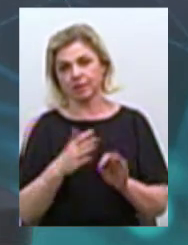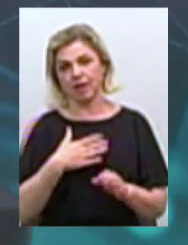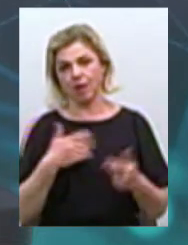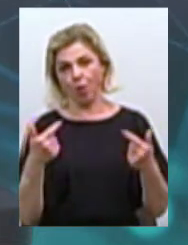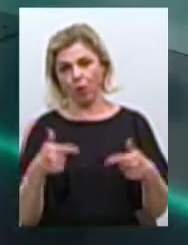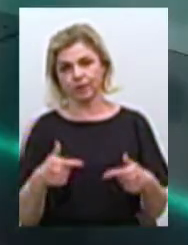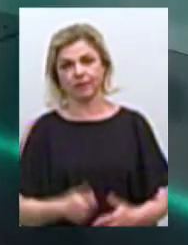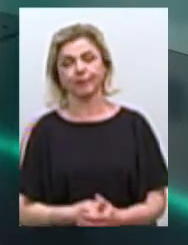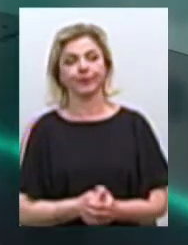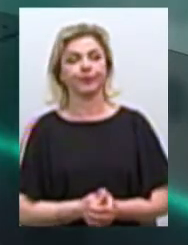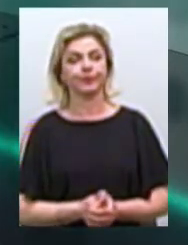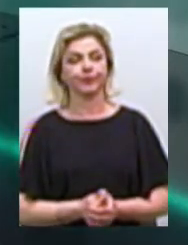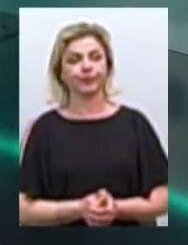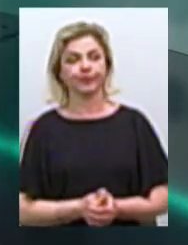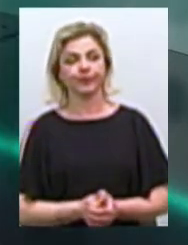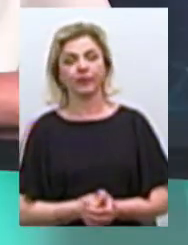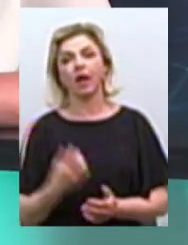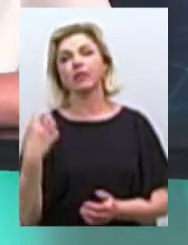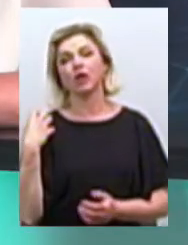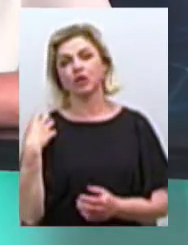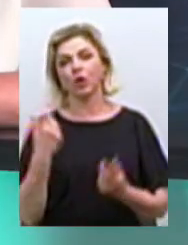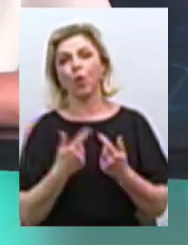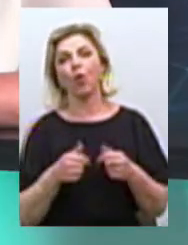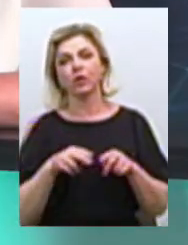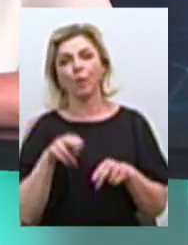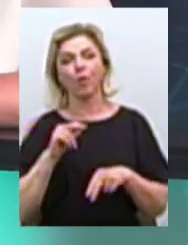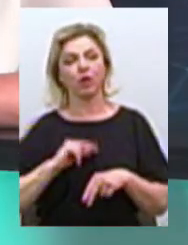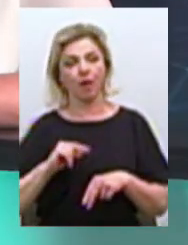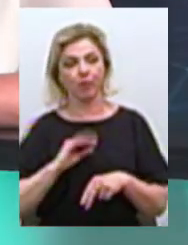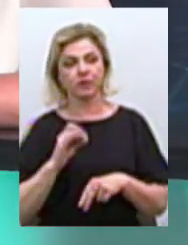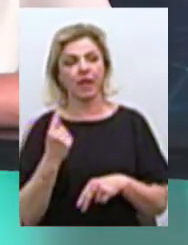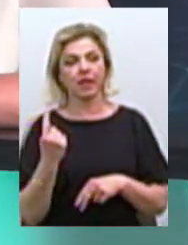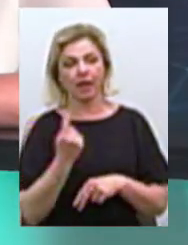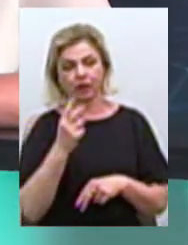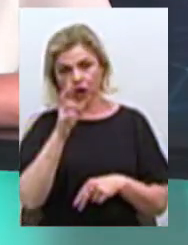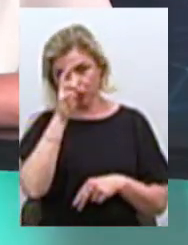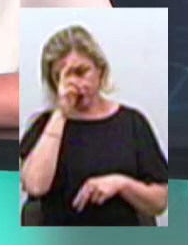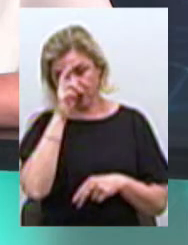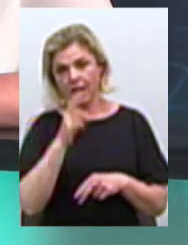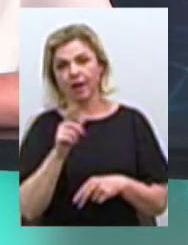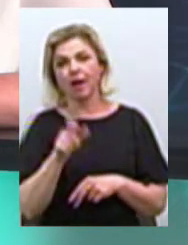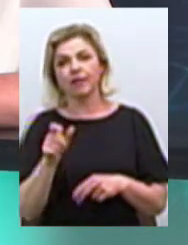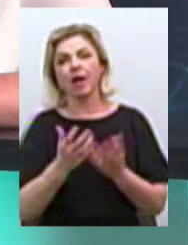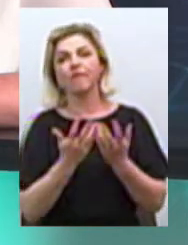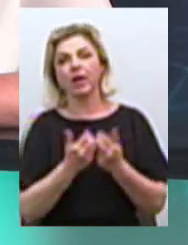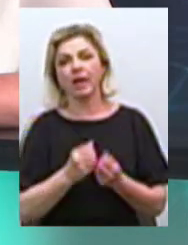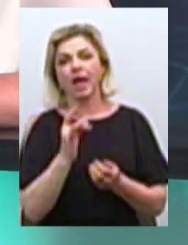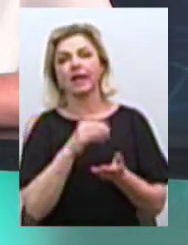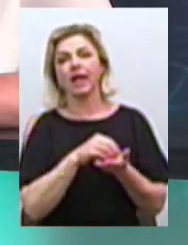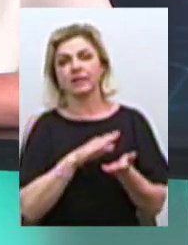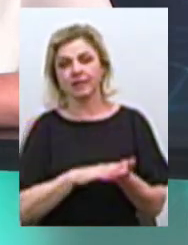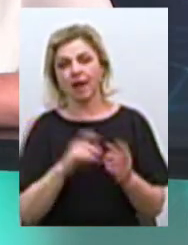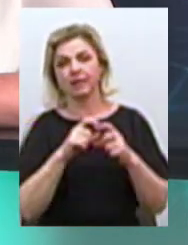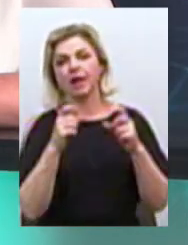гості. Студії. Начальниця відділу по роботі з єдиним державним демографічним реєстром Департаменту знедання